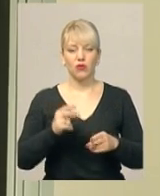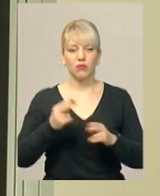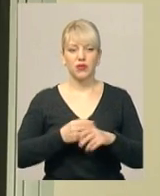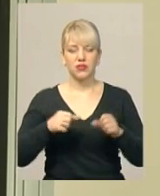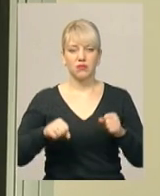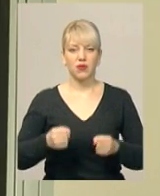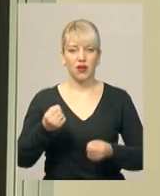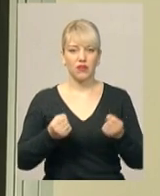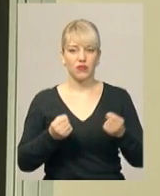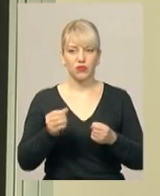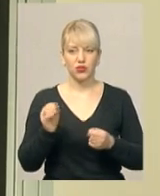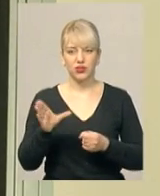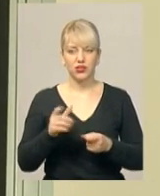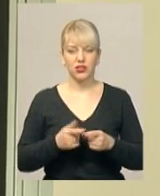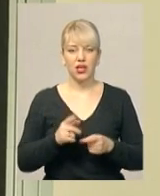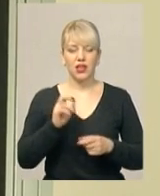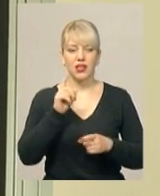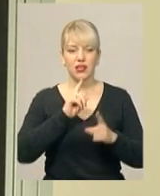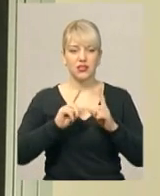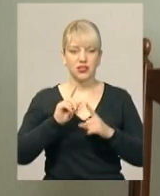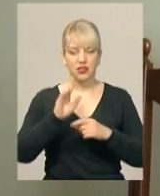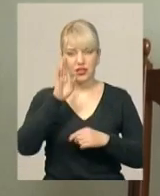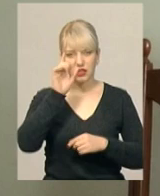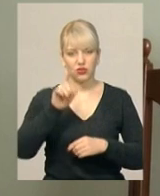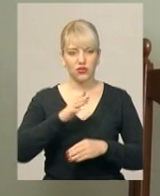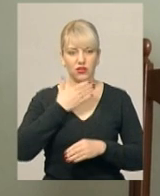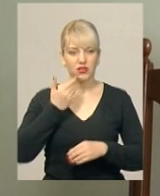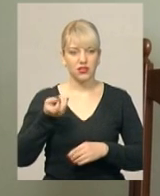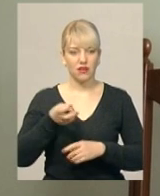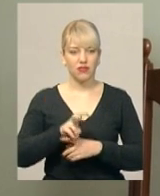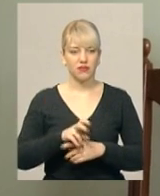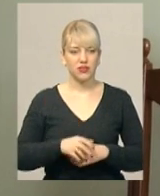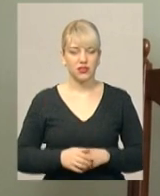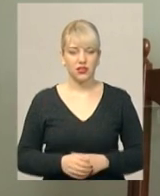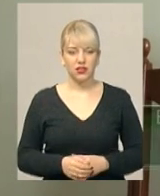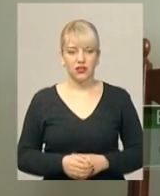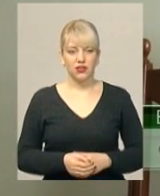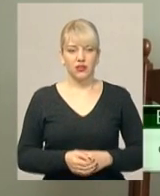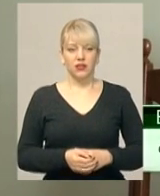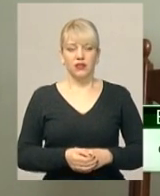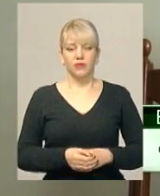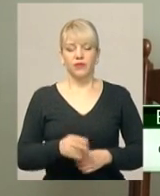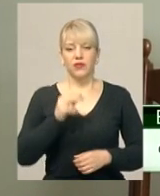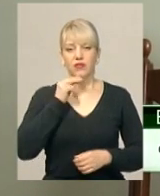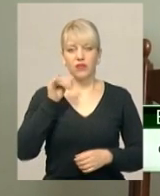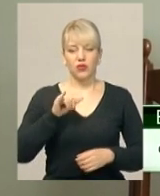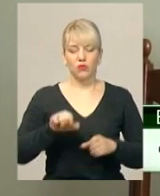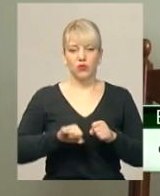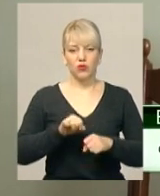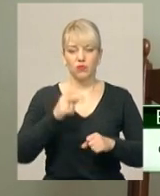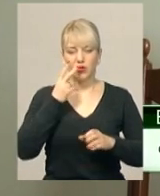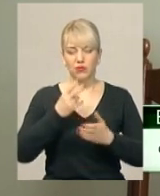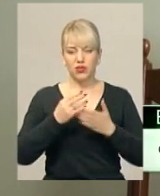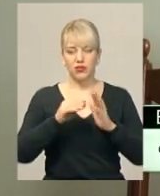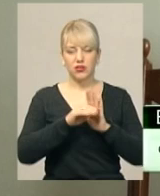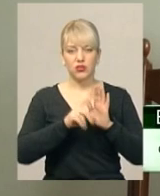прав. На судове засідання чиновник не з'явився. Михайла Михайловича визнатий винним у повщинні правопорушення передбаченою частиною першої